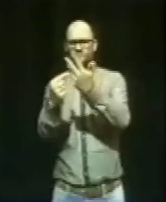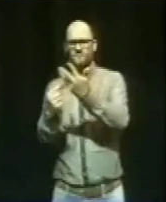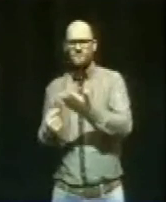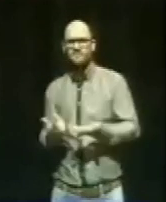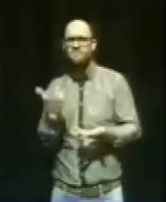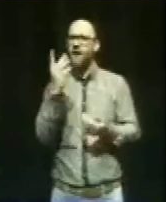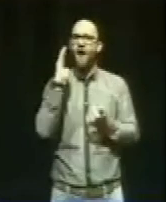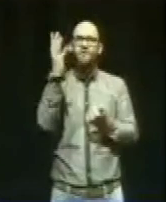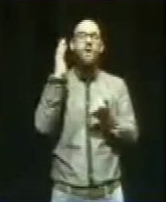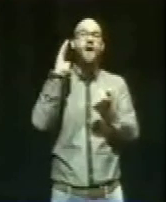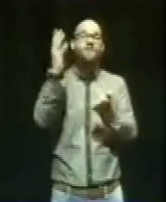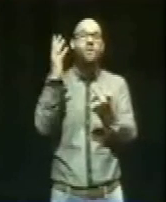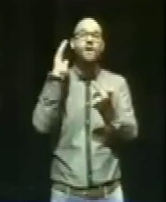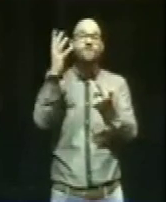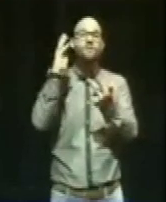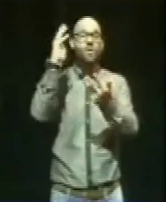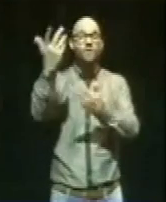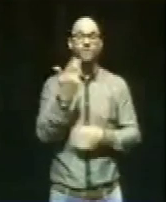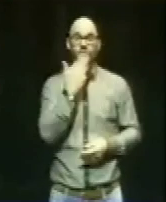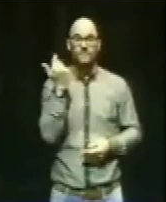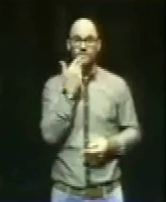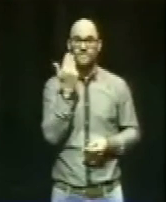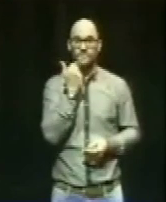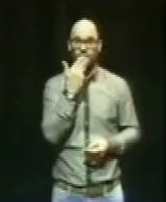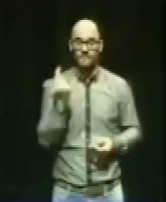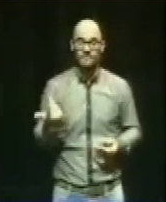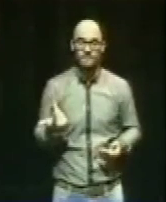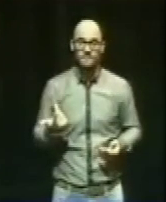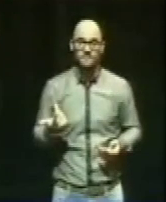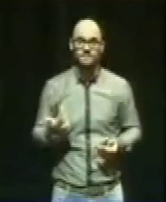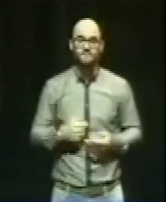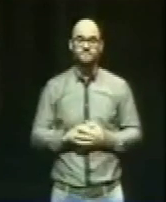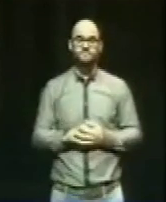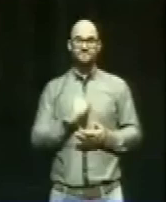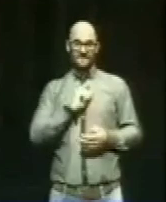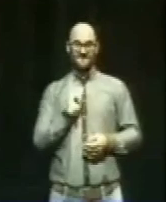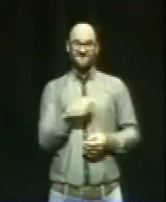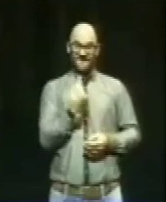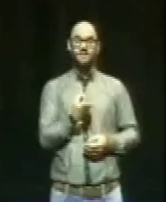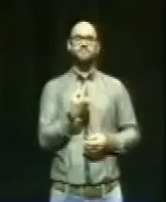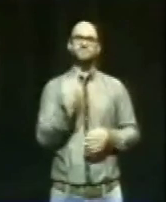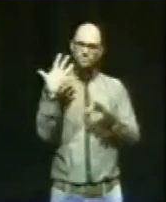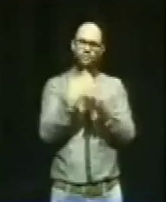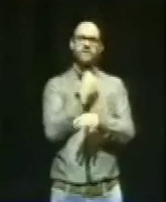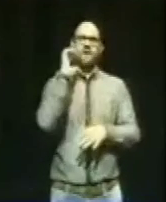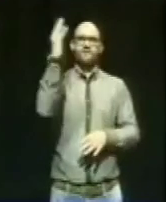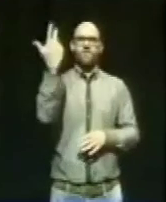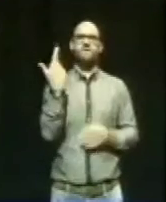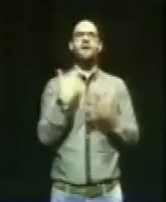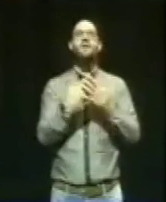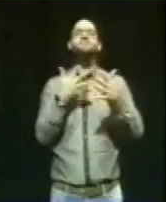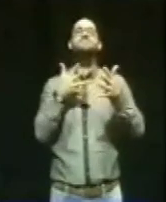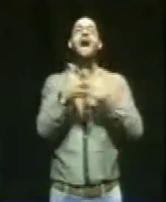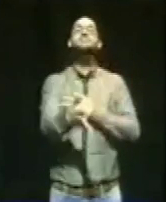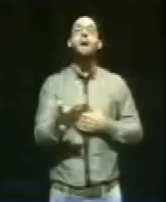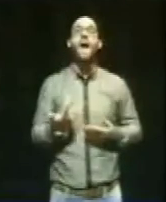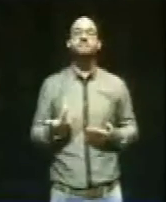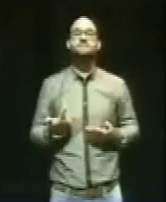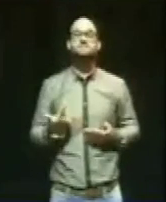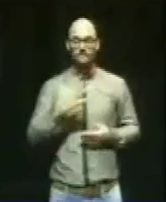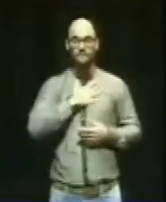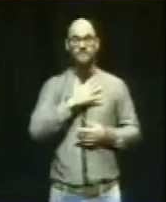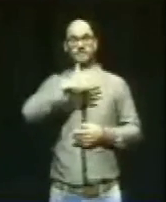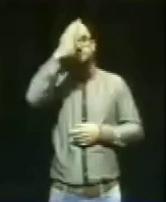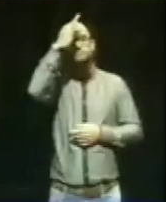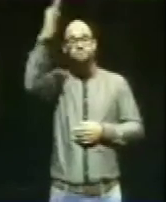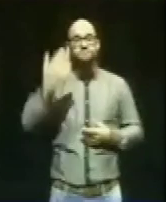Erfolgreich haben wir zu ACTA und anderem Stellung bezogen. Transparenz ist inzwischen zum Stichwort bei allen Parteien geworden.